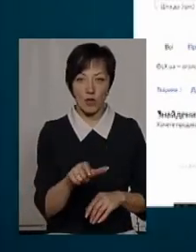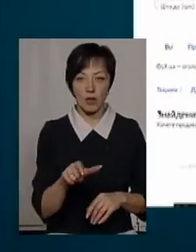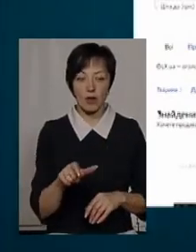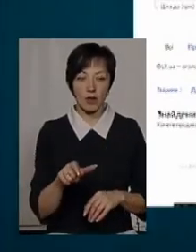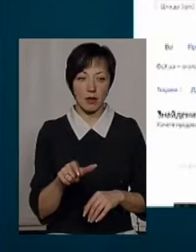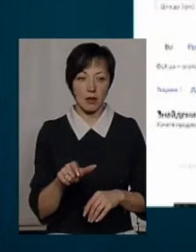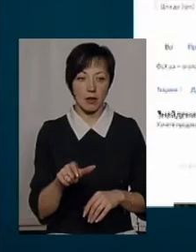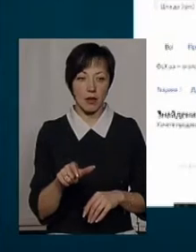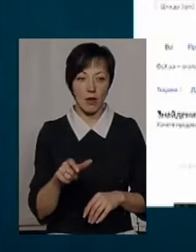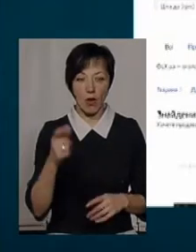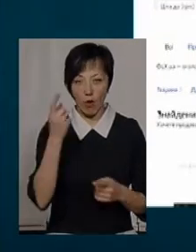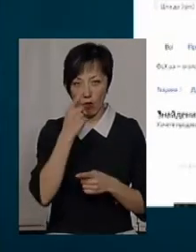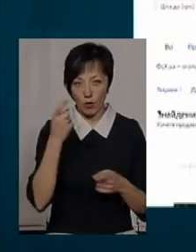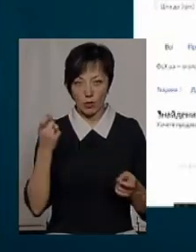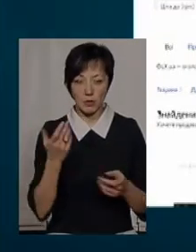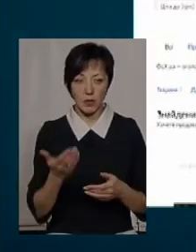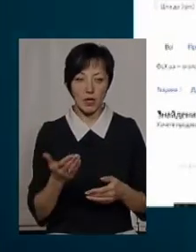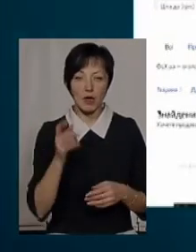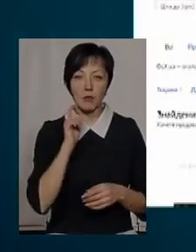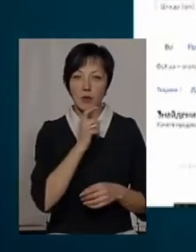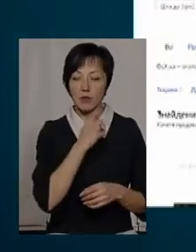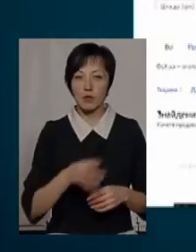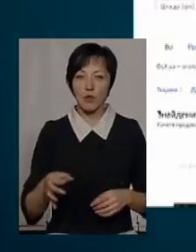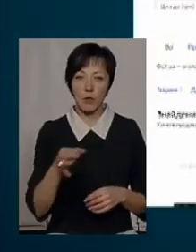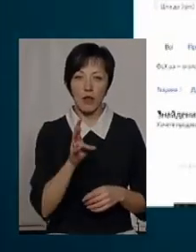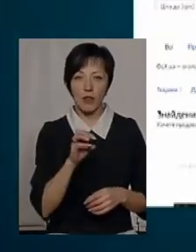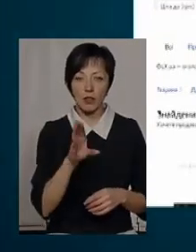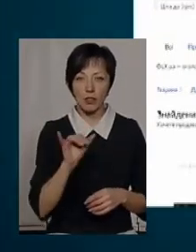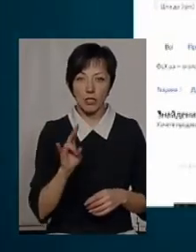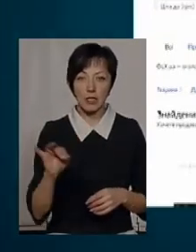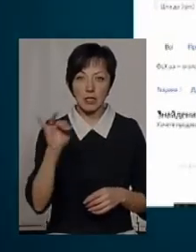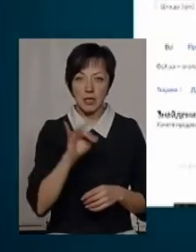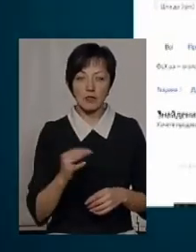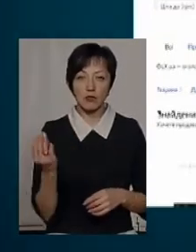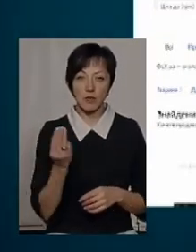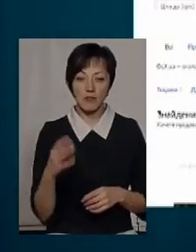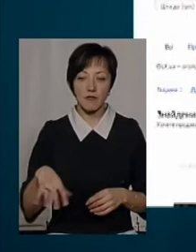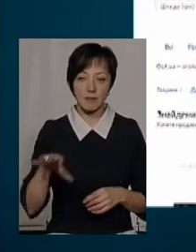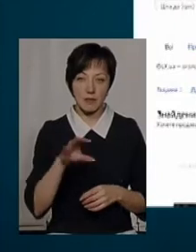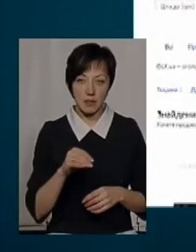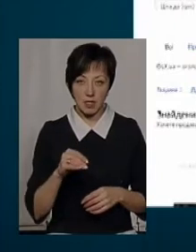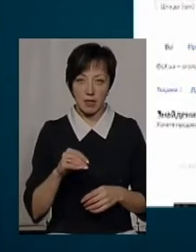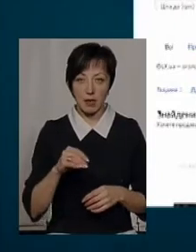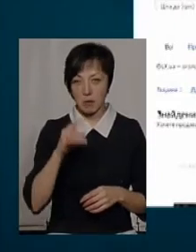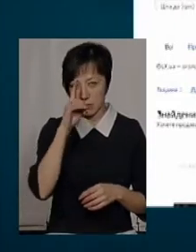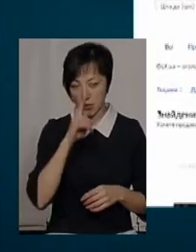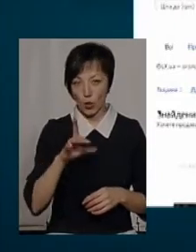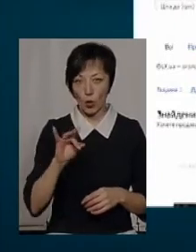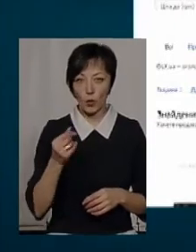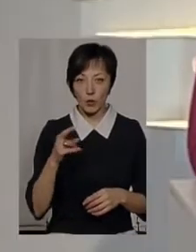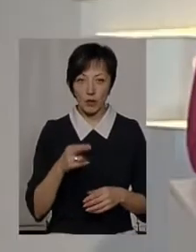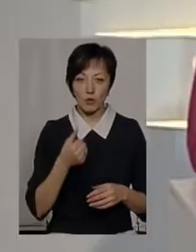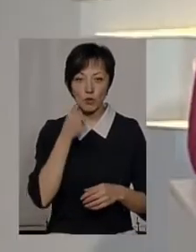географія оголошень. От, як ви казали, Північ області, Нетішин, Ізяслав, Шепетівка, усі вони грудневі оголошення. І